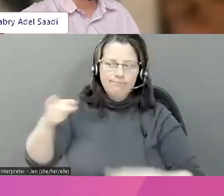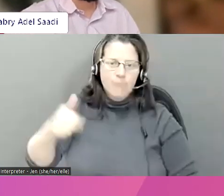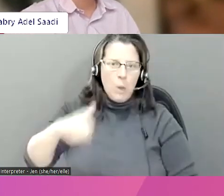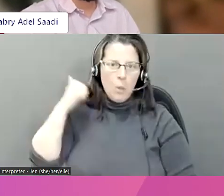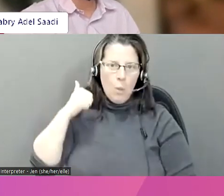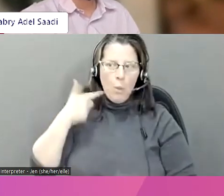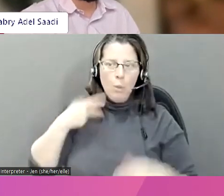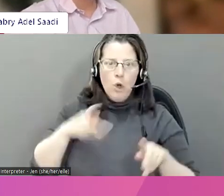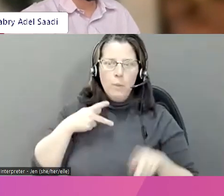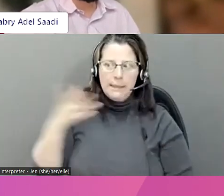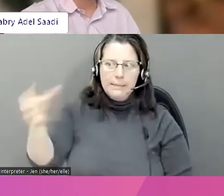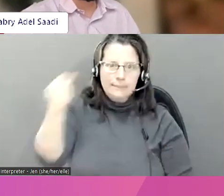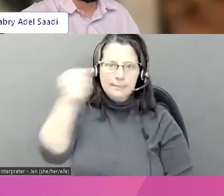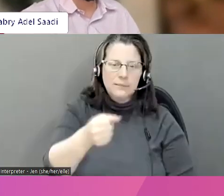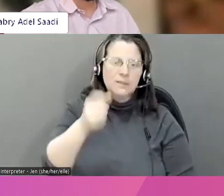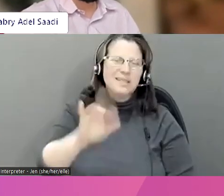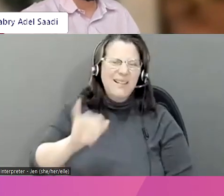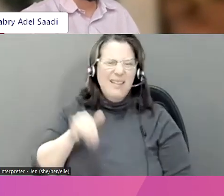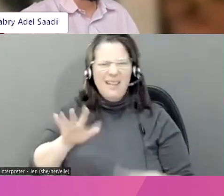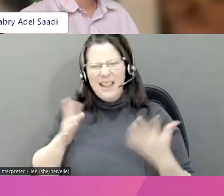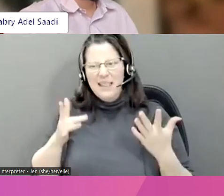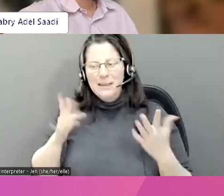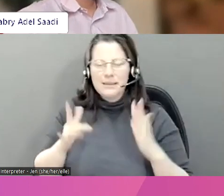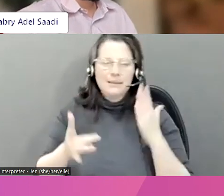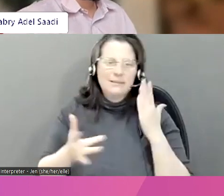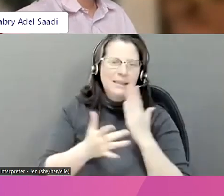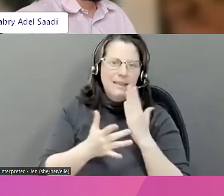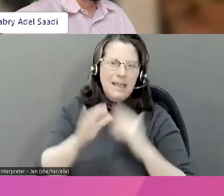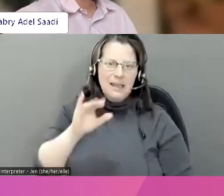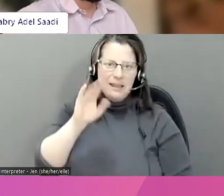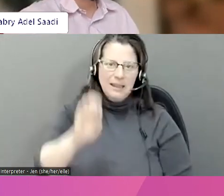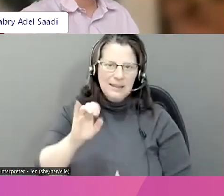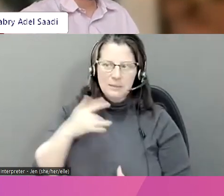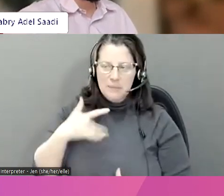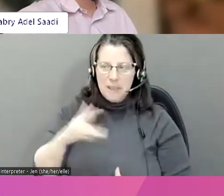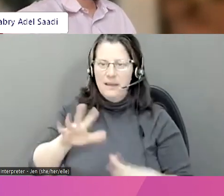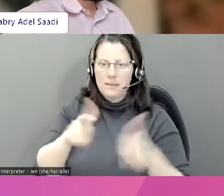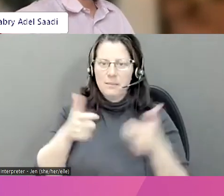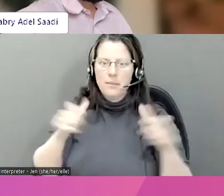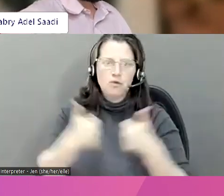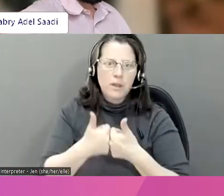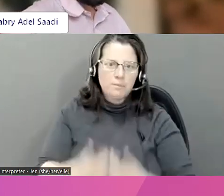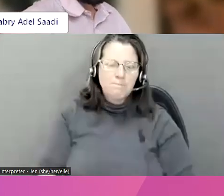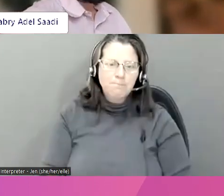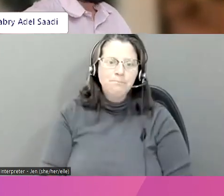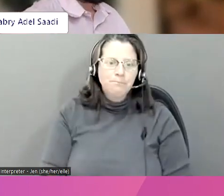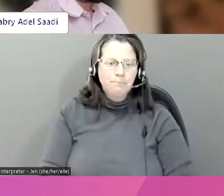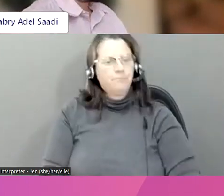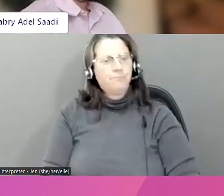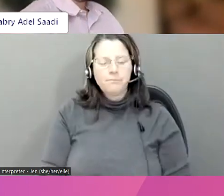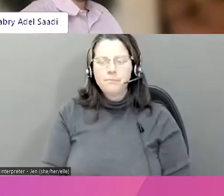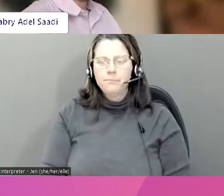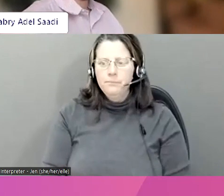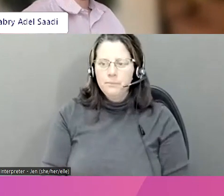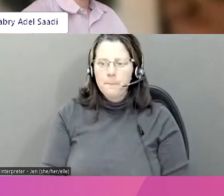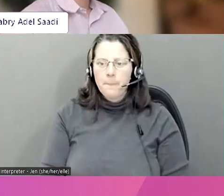Donc, c'est vraiment un défi. Ça peut être, ça peut être très difficile en raison des